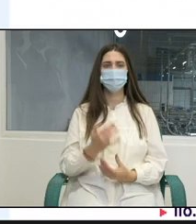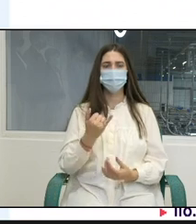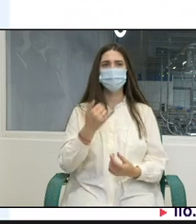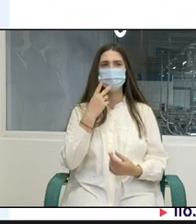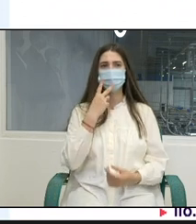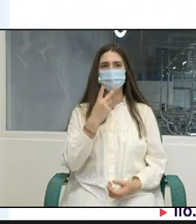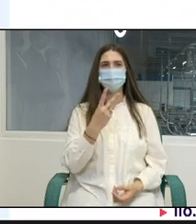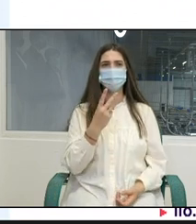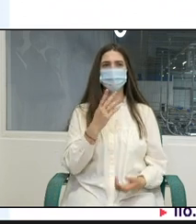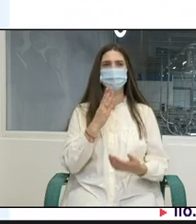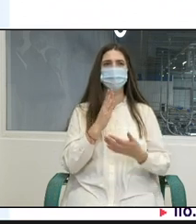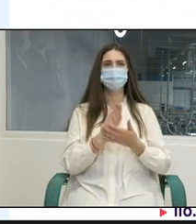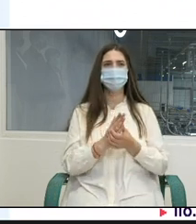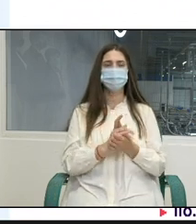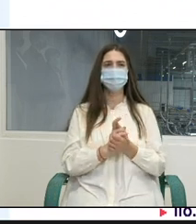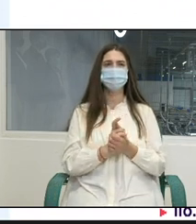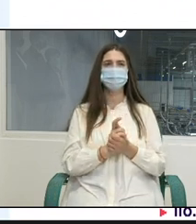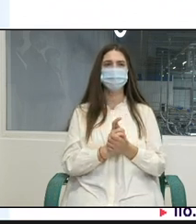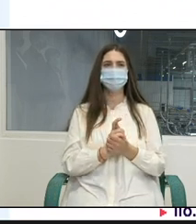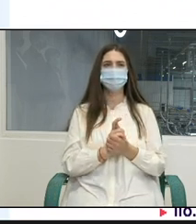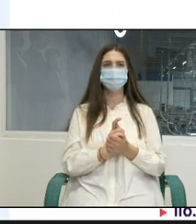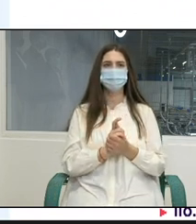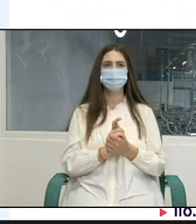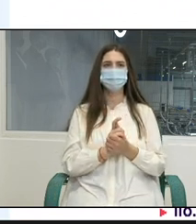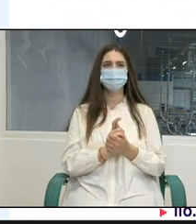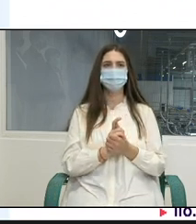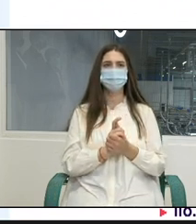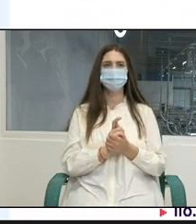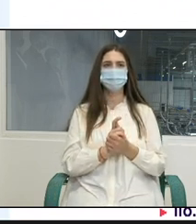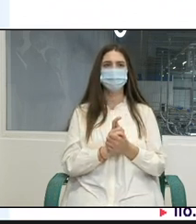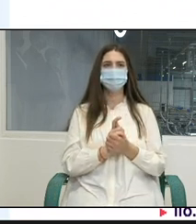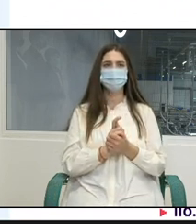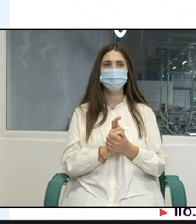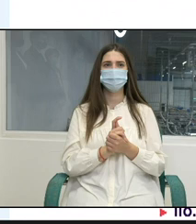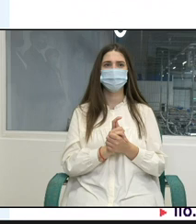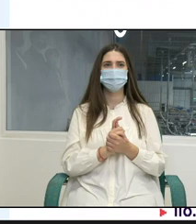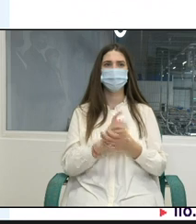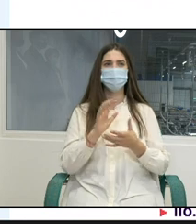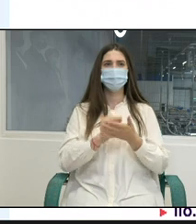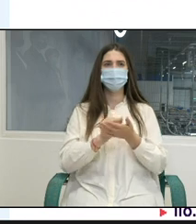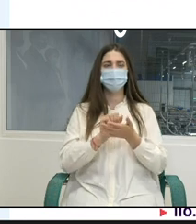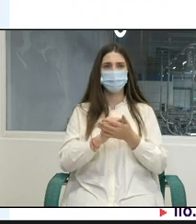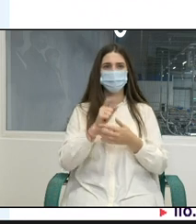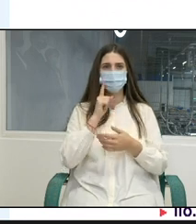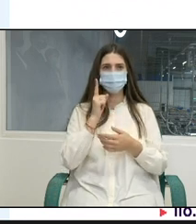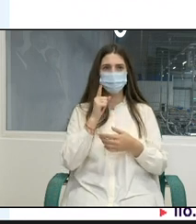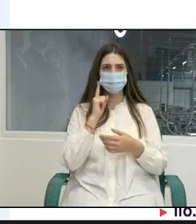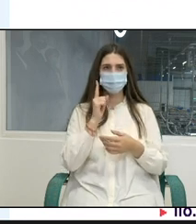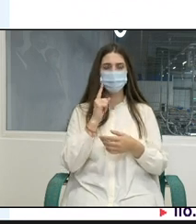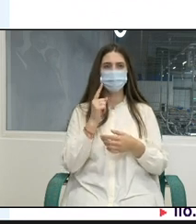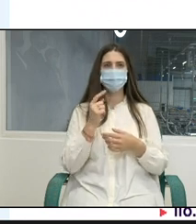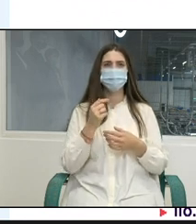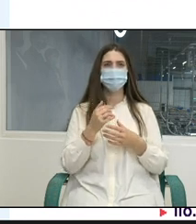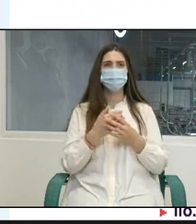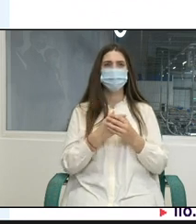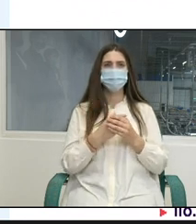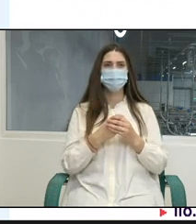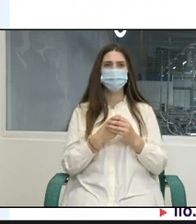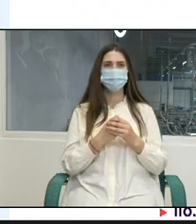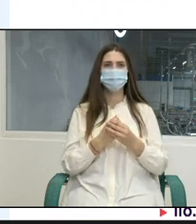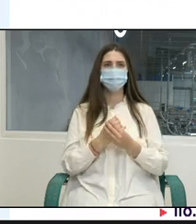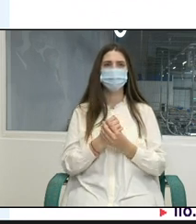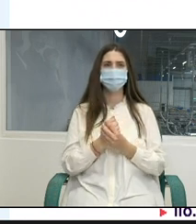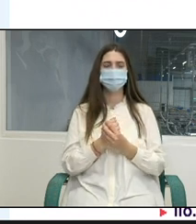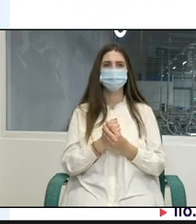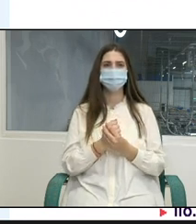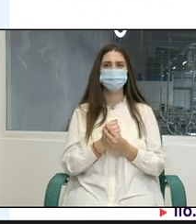acum este de fapt unul din rezultatele noastre cu perică la ocuparea tinelor, unde vrem de fapt să acordăm asistență Agenției